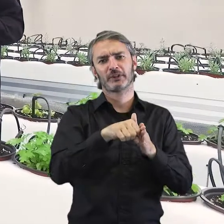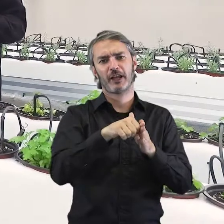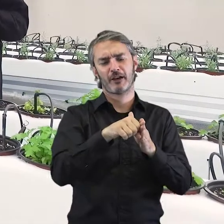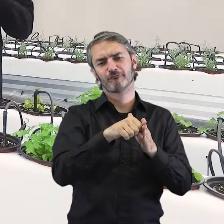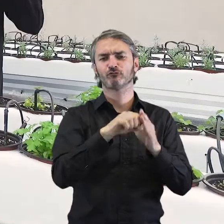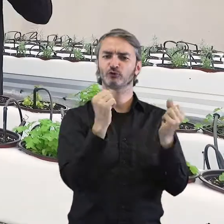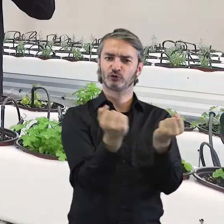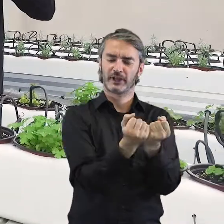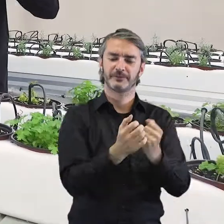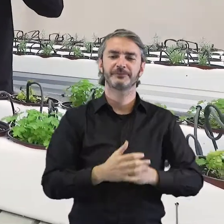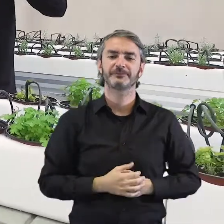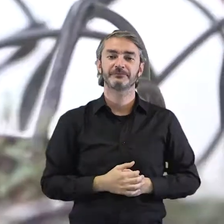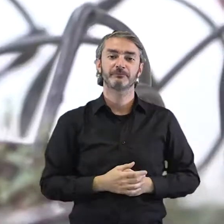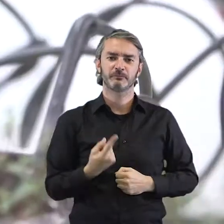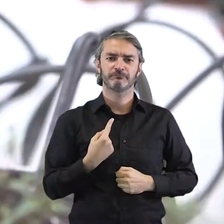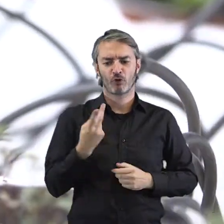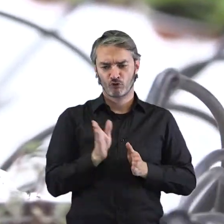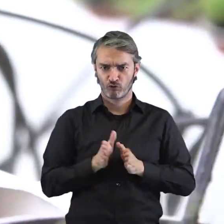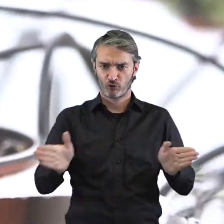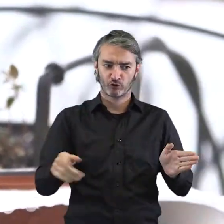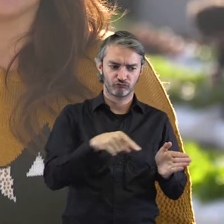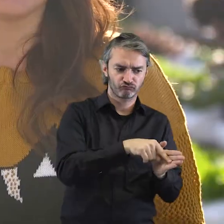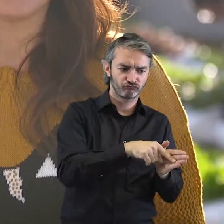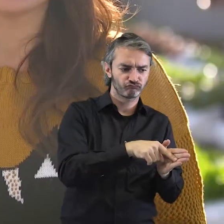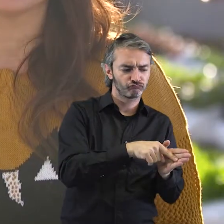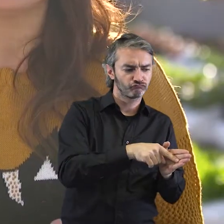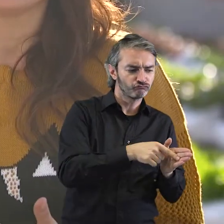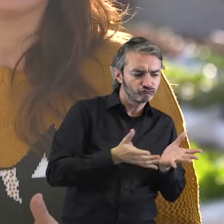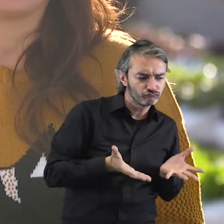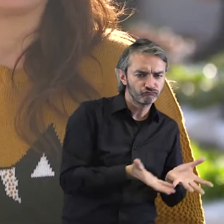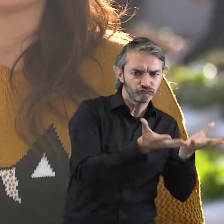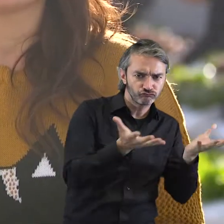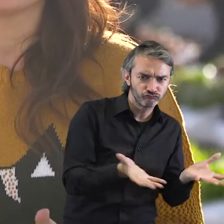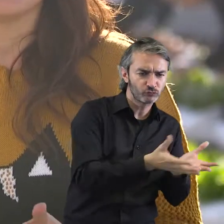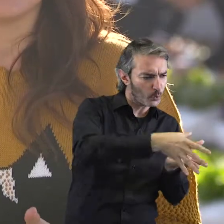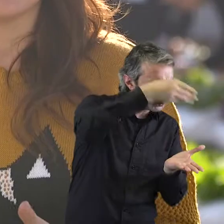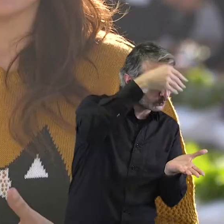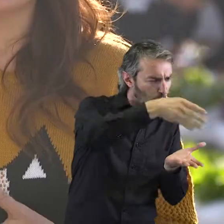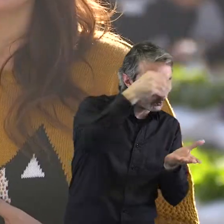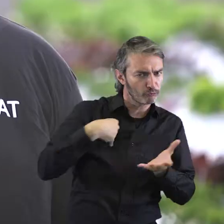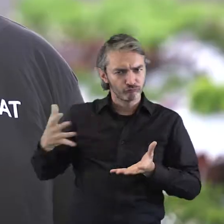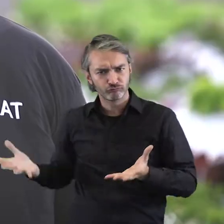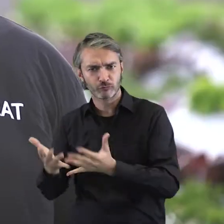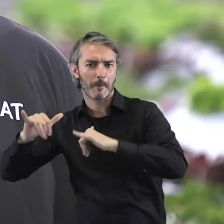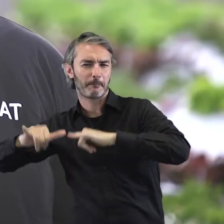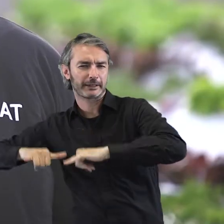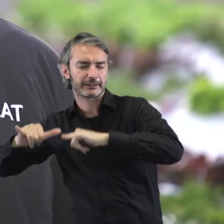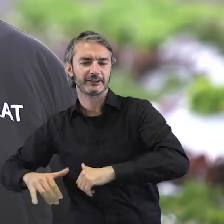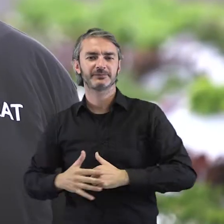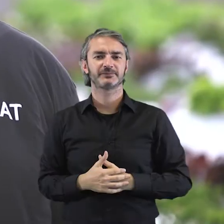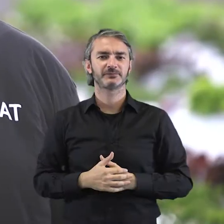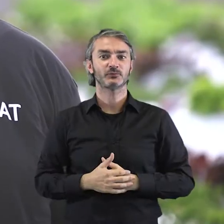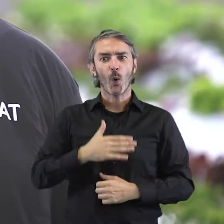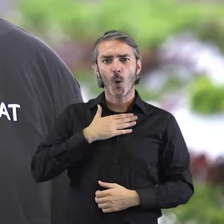social. I d'aquesta manera promovem tant una activitat d'aprenentatge com a la vegada també de lleure. Me gusta mucho